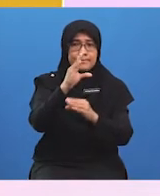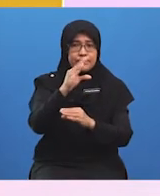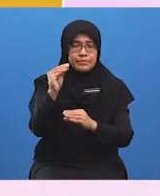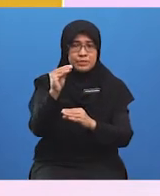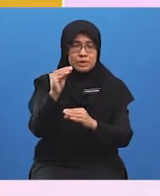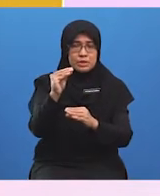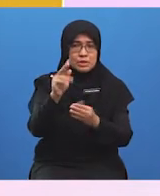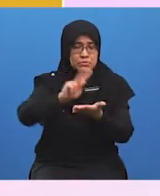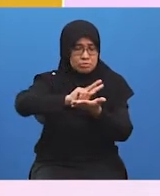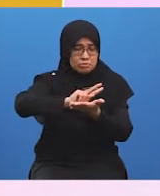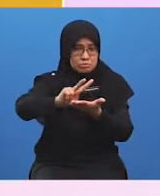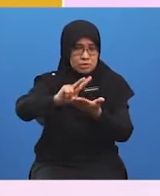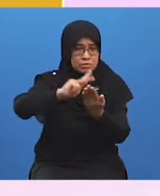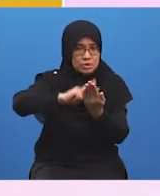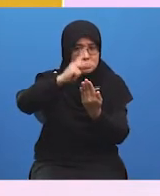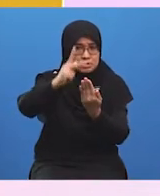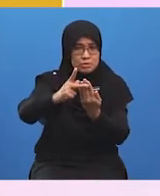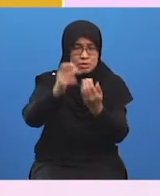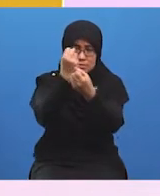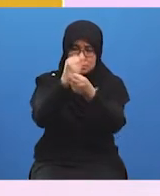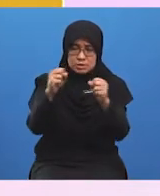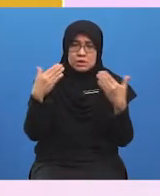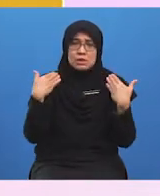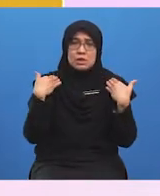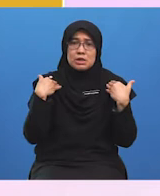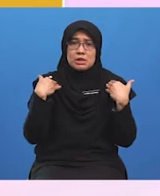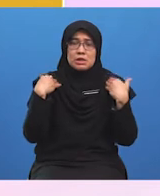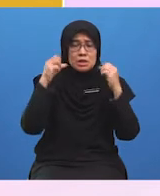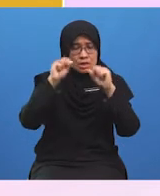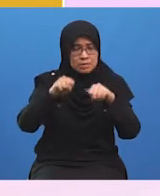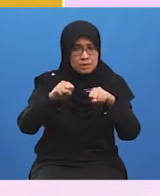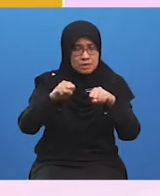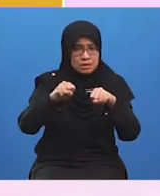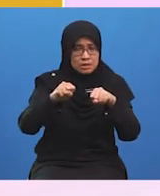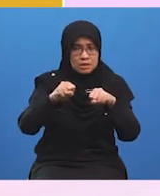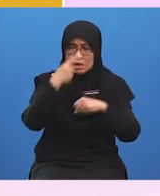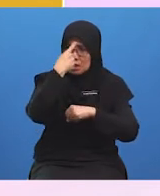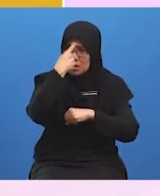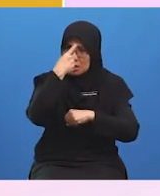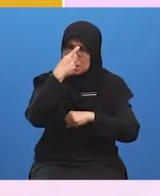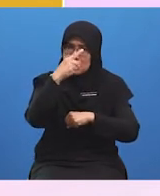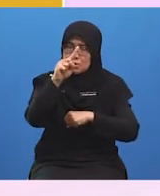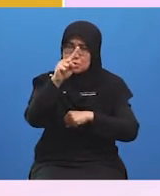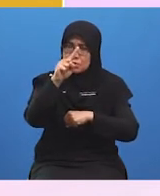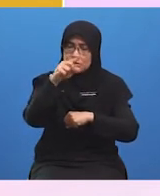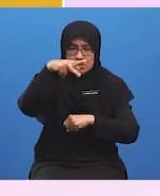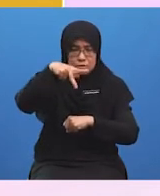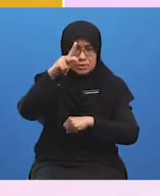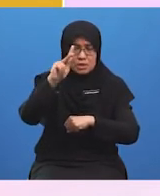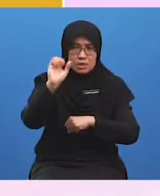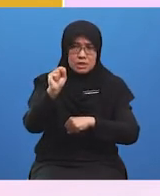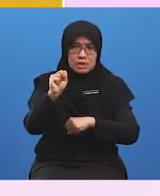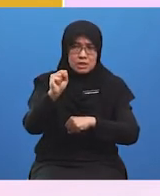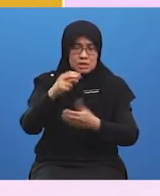memperkemaskan program sedia ada bagi membolehkan PKS menghasilkan barang dan perkhidmatan